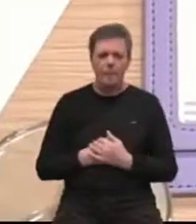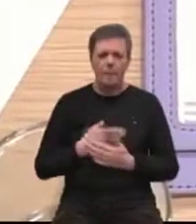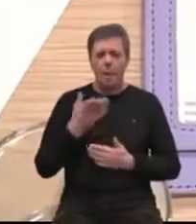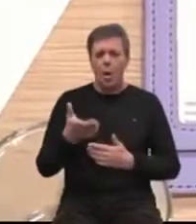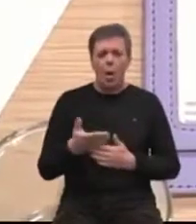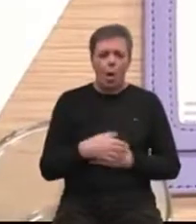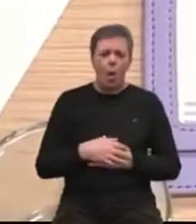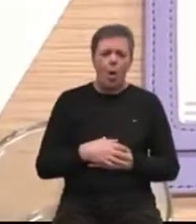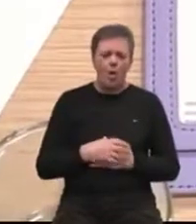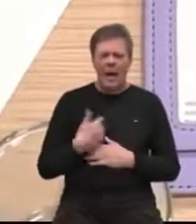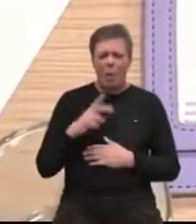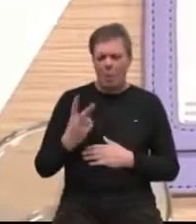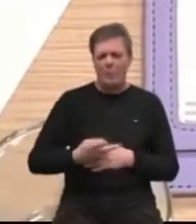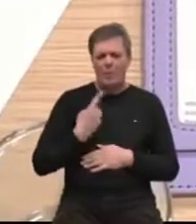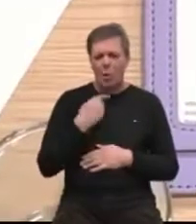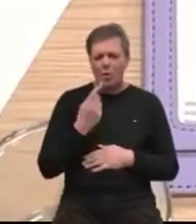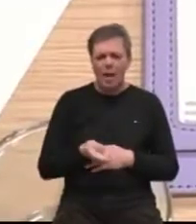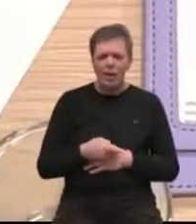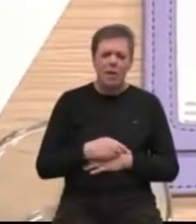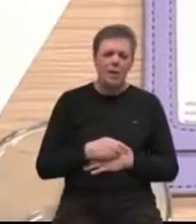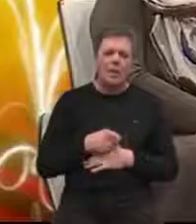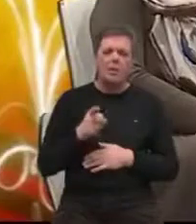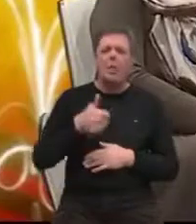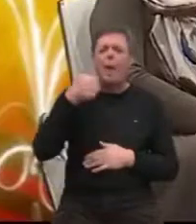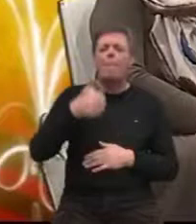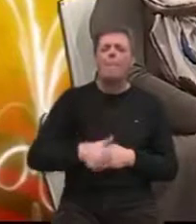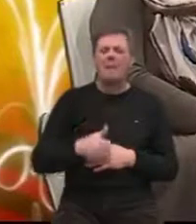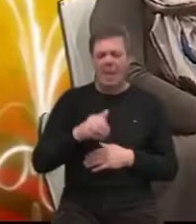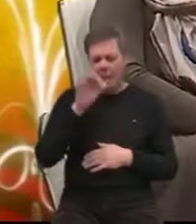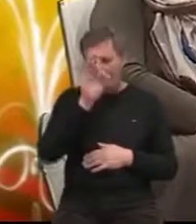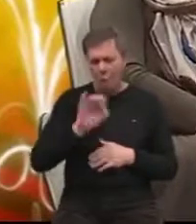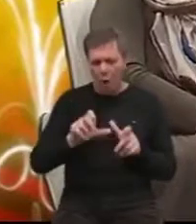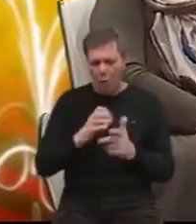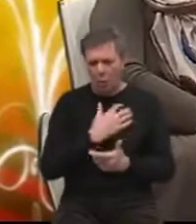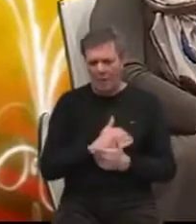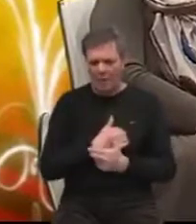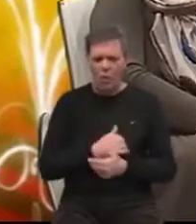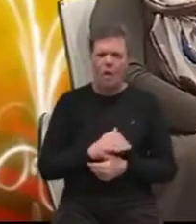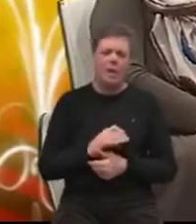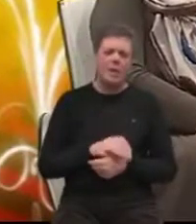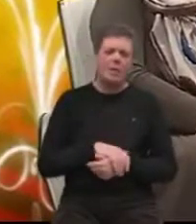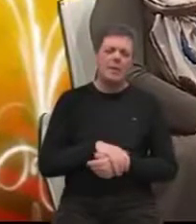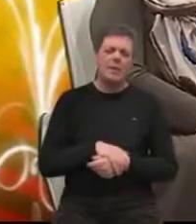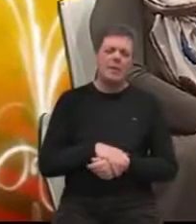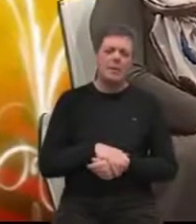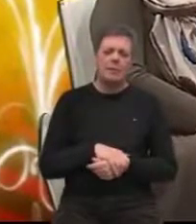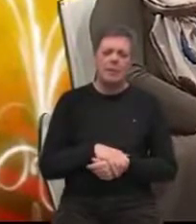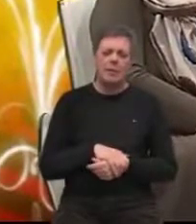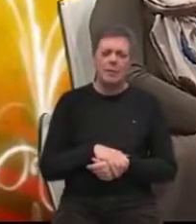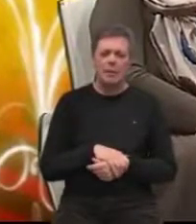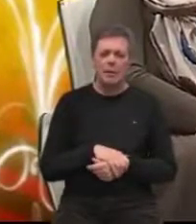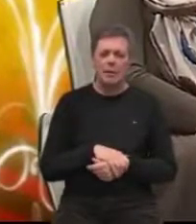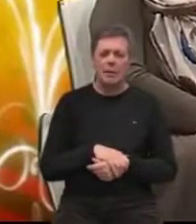Ono što je... Znači, to je, ja moram s ponosom reći, da je to prvi projekt u Hrvatskoj. Znači, njegov akronim je Demenca Akroslo.